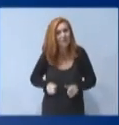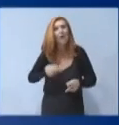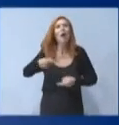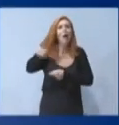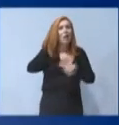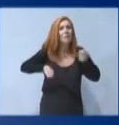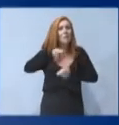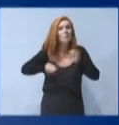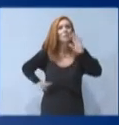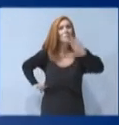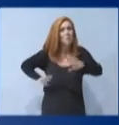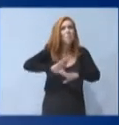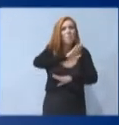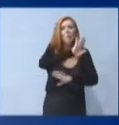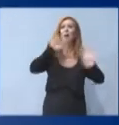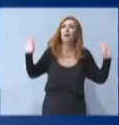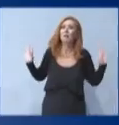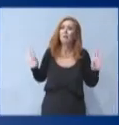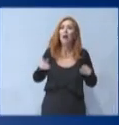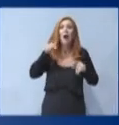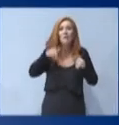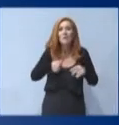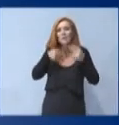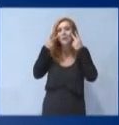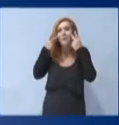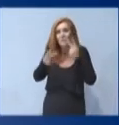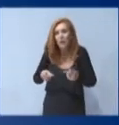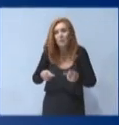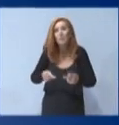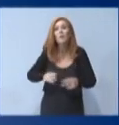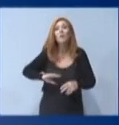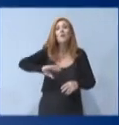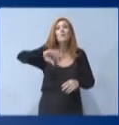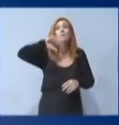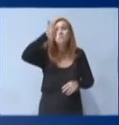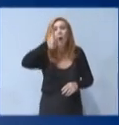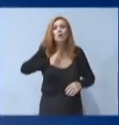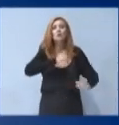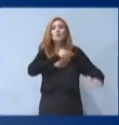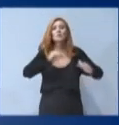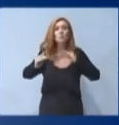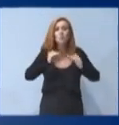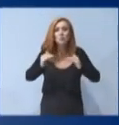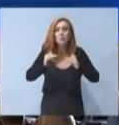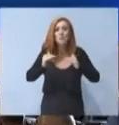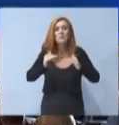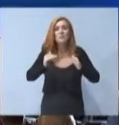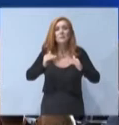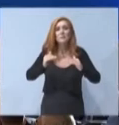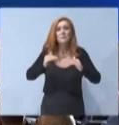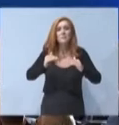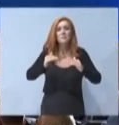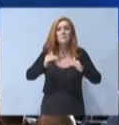Αυτά είναι δεδομένα, τα οποία διαμορφώνουν την πρώτη ασπίδα προστασίας σε ορισμένες